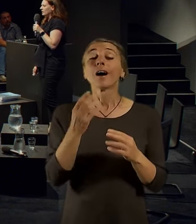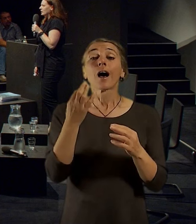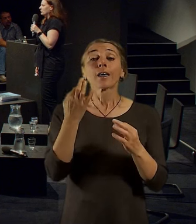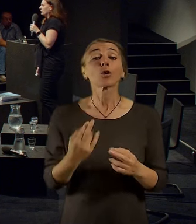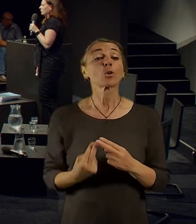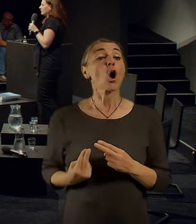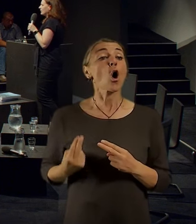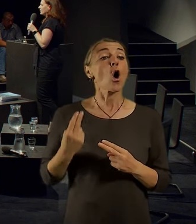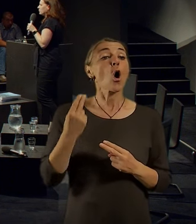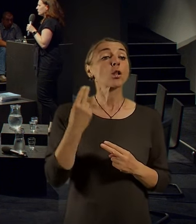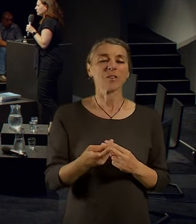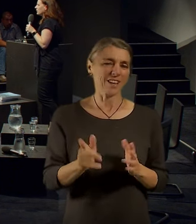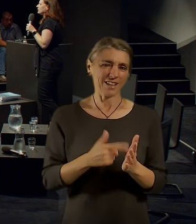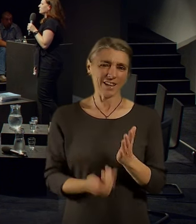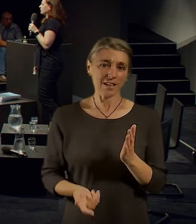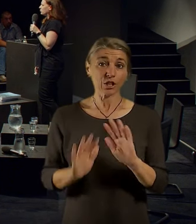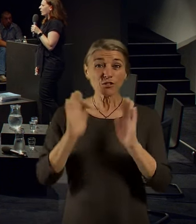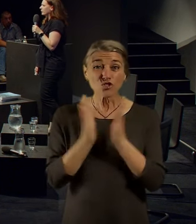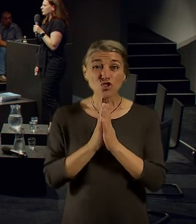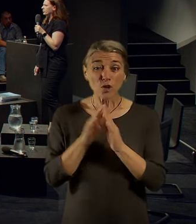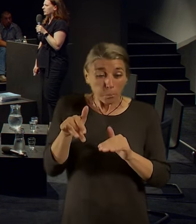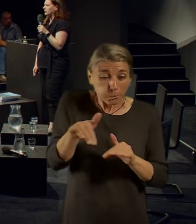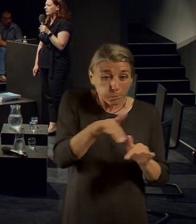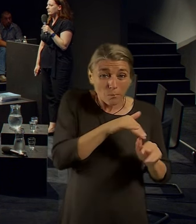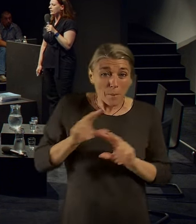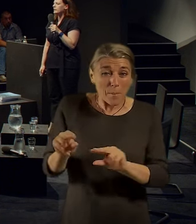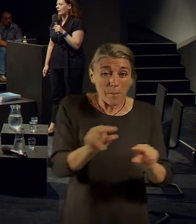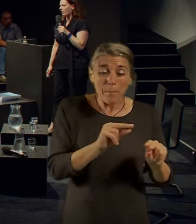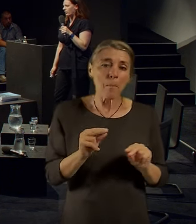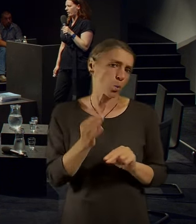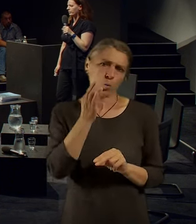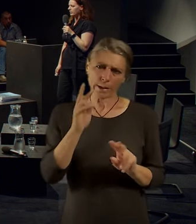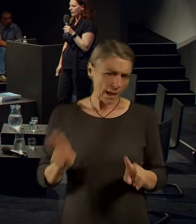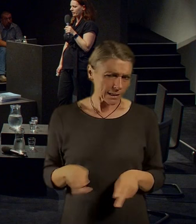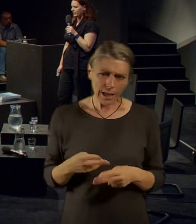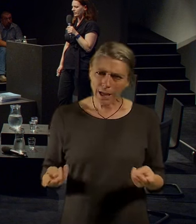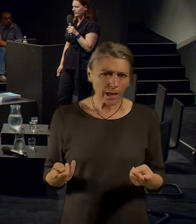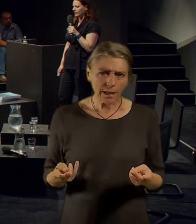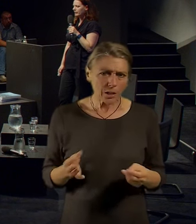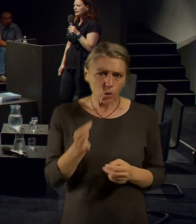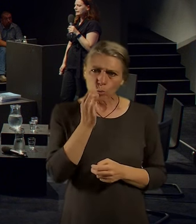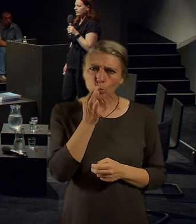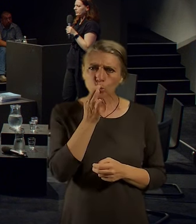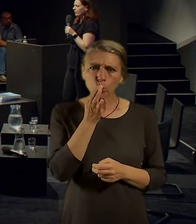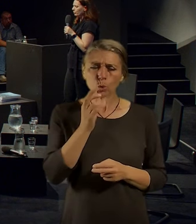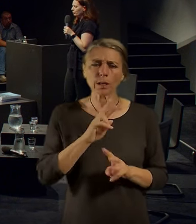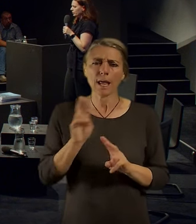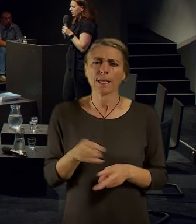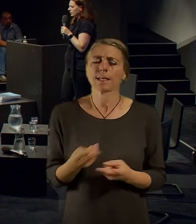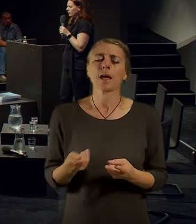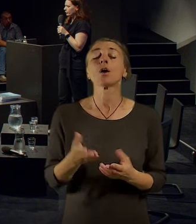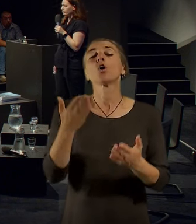všechno zajistíme do těch 15 minut, se prostě ukázalo, že není reálné a není realistické. Takže